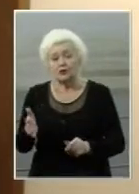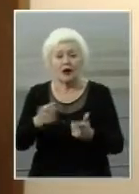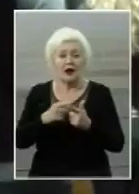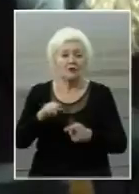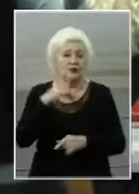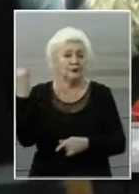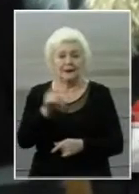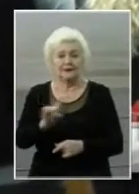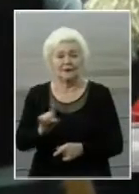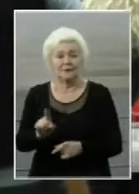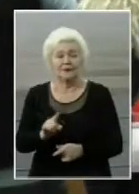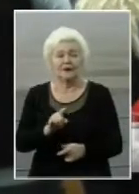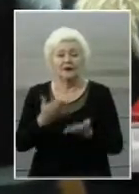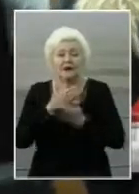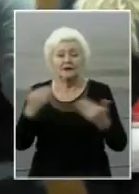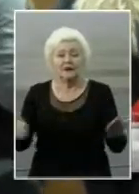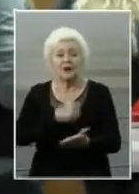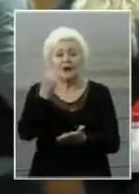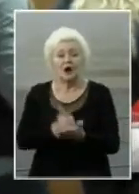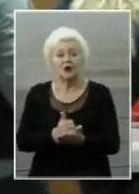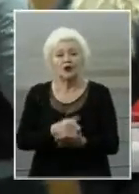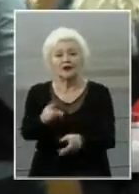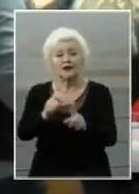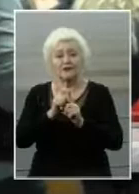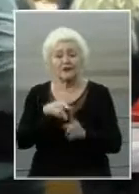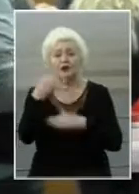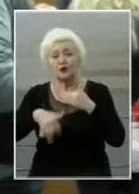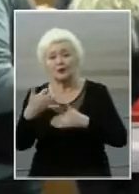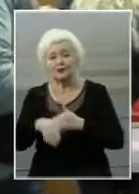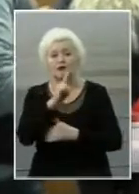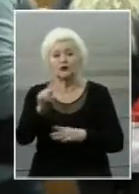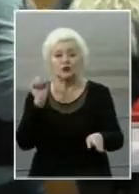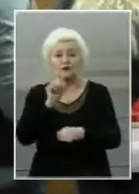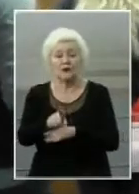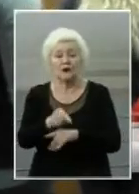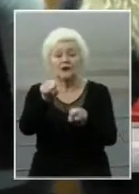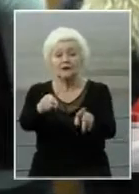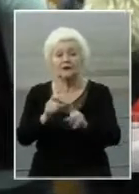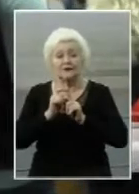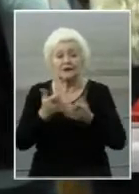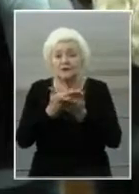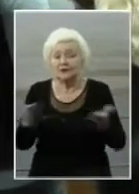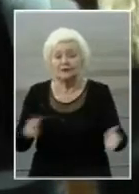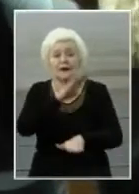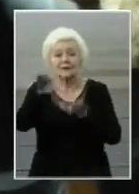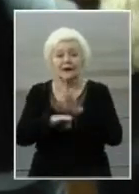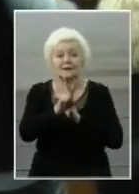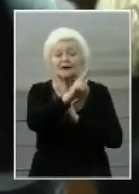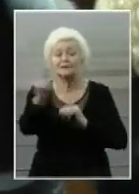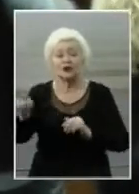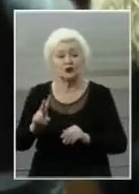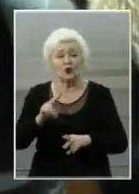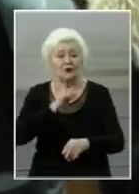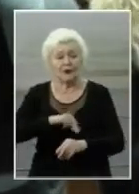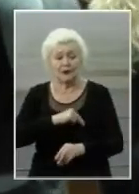зацікавлено». «Немає головних відповідей, хто посередник, і саме головне – хто замовник. Цих відповідей нема, і над цим ніхто не працює, що найменш в